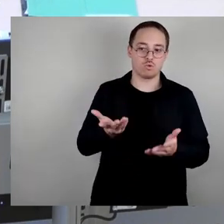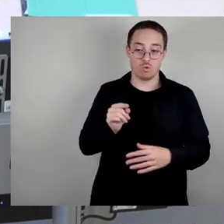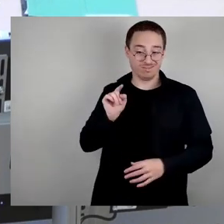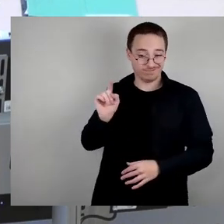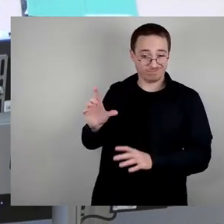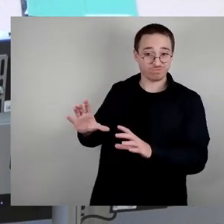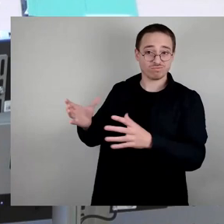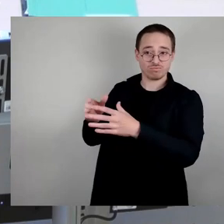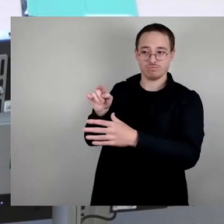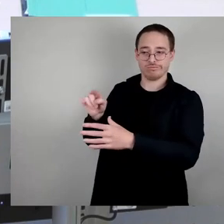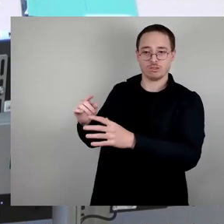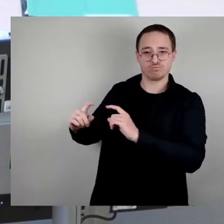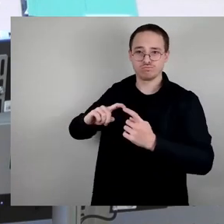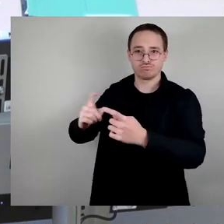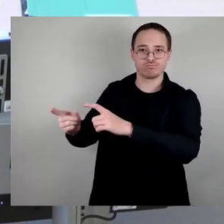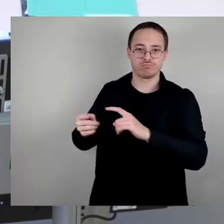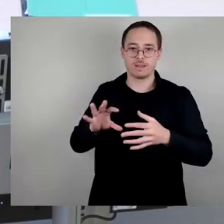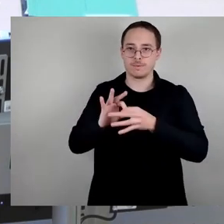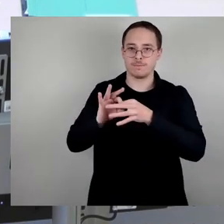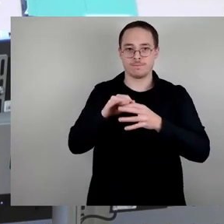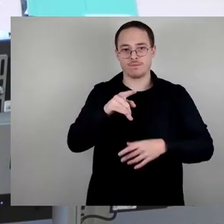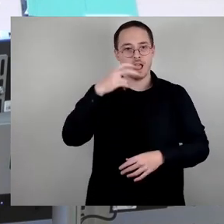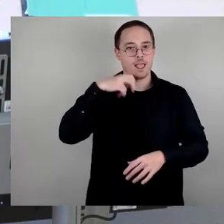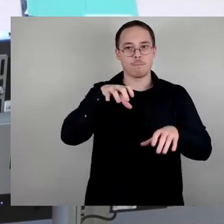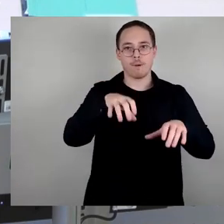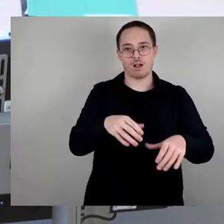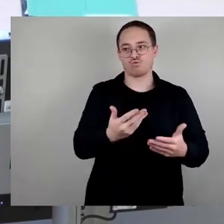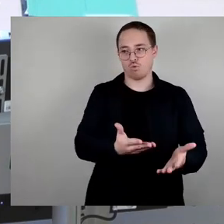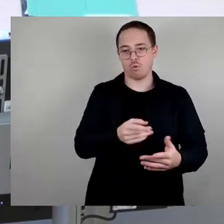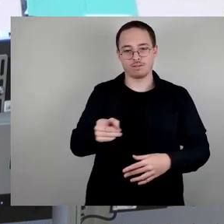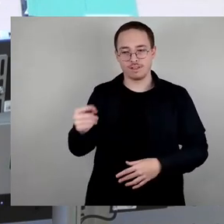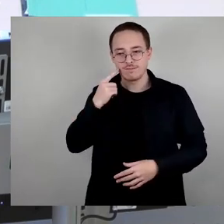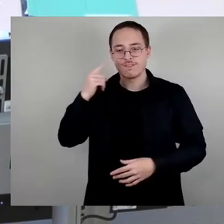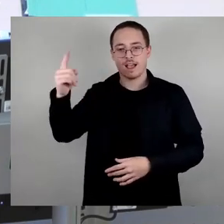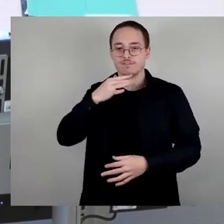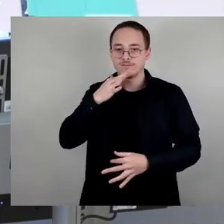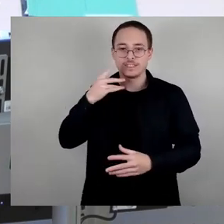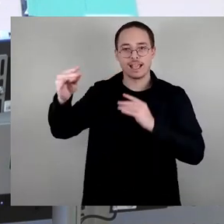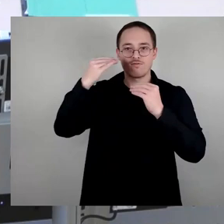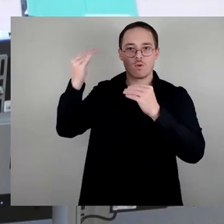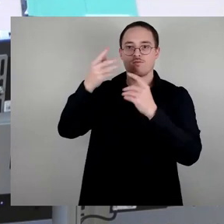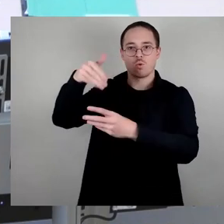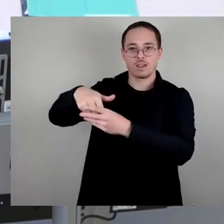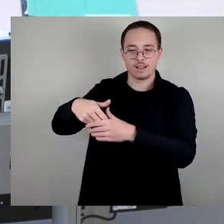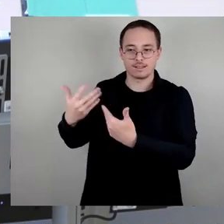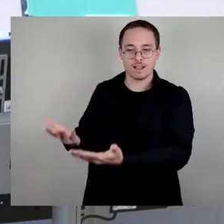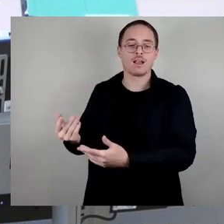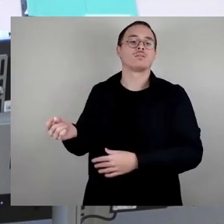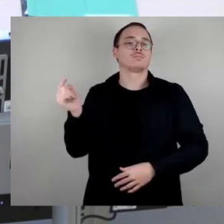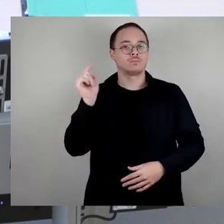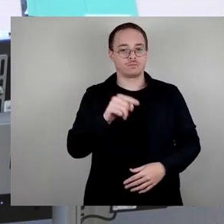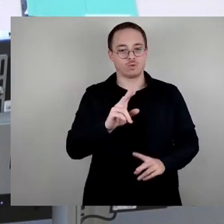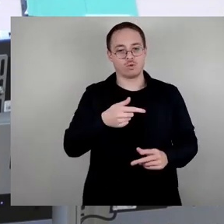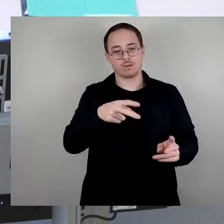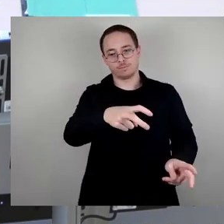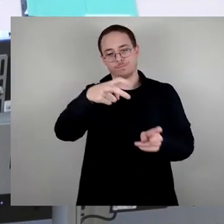Blick und kann auch die Vorgänge um die Inschrift auf der Bank noch einmal rekapitulieren. Ich spreche vom differenzierten